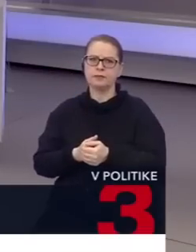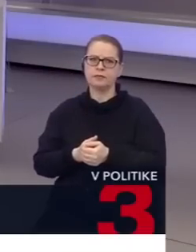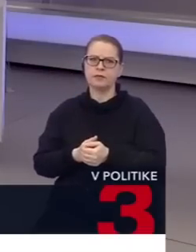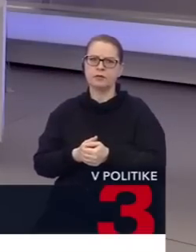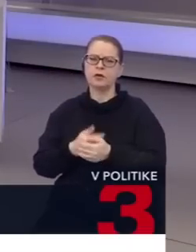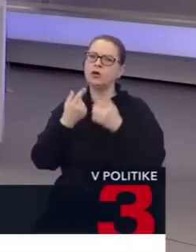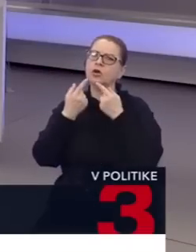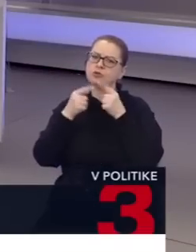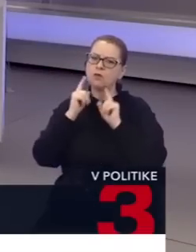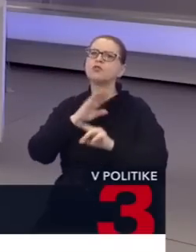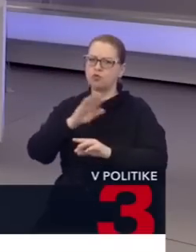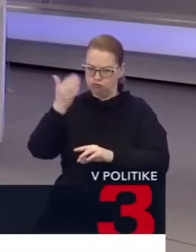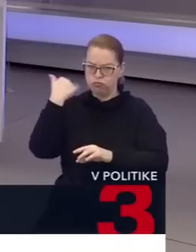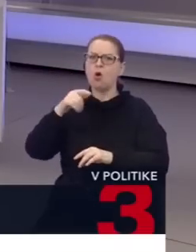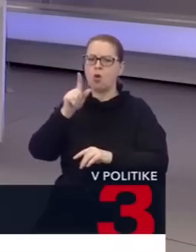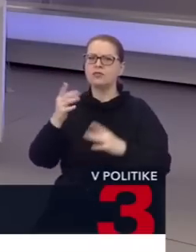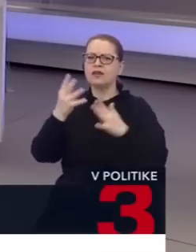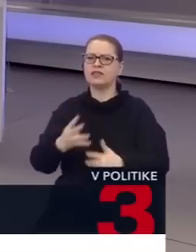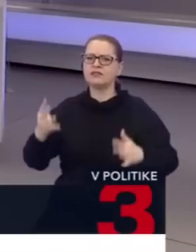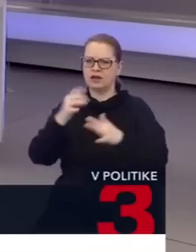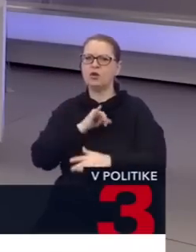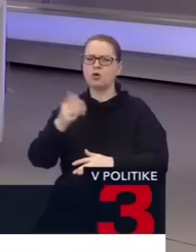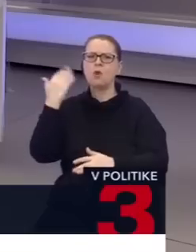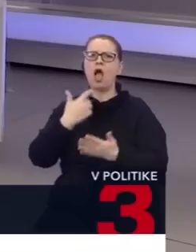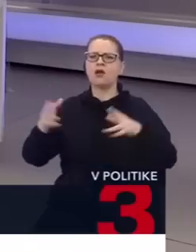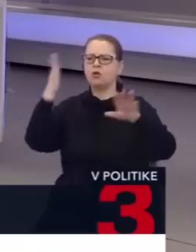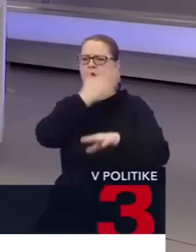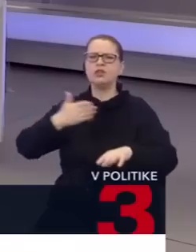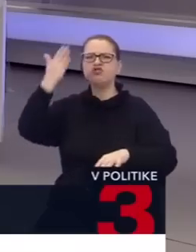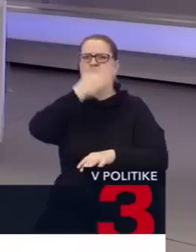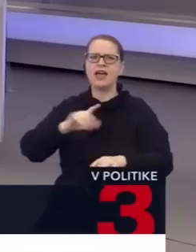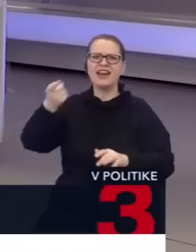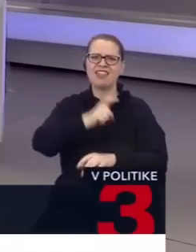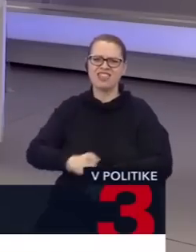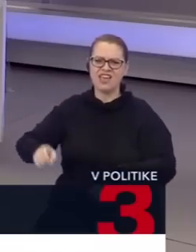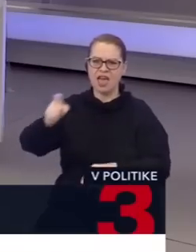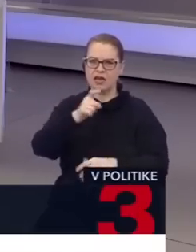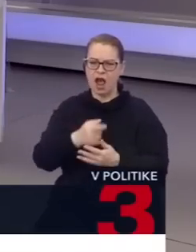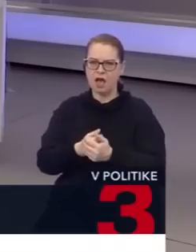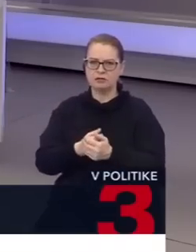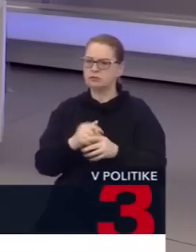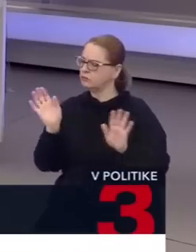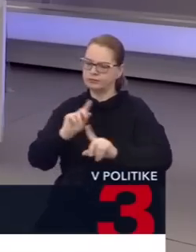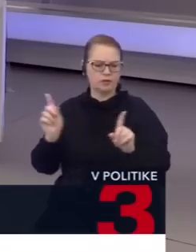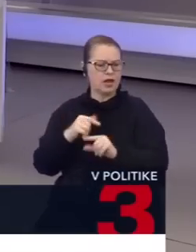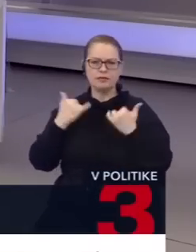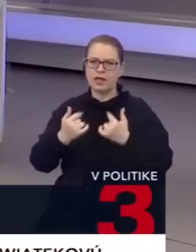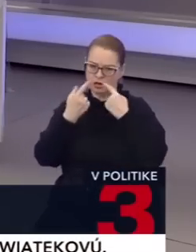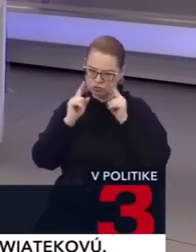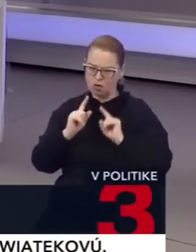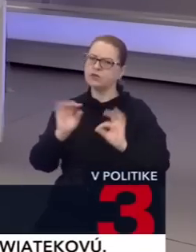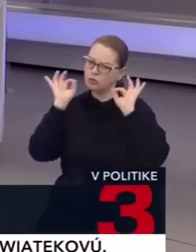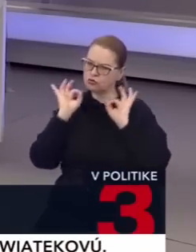bolo označené za čiernu dieru v 90. rokoch a to si nepravime dnes. Slovensko nie je označované práve, naopak je považované za